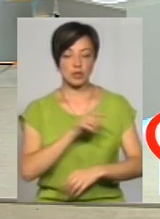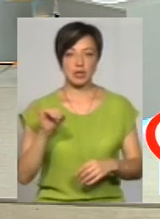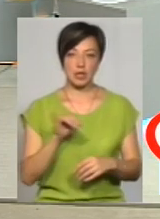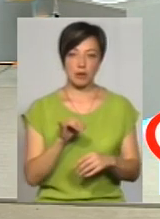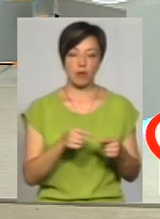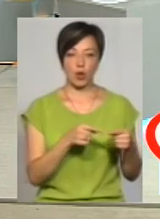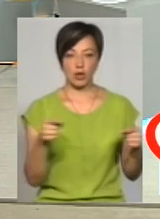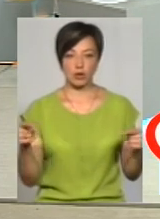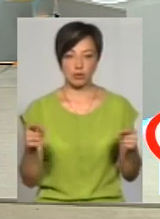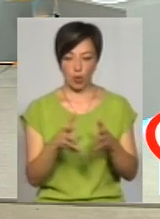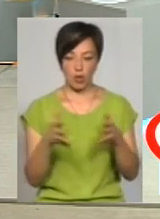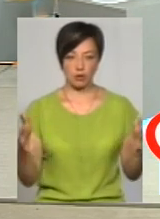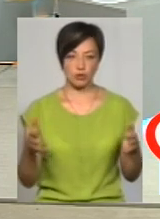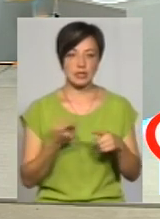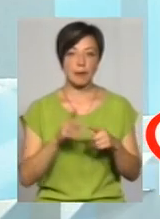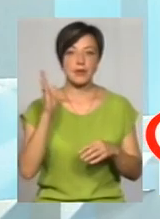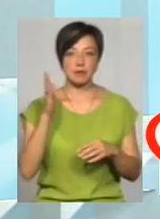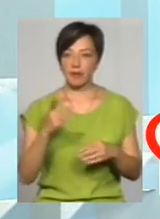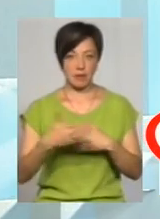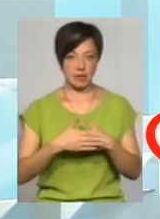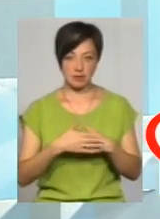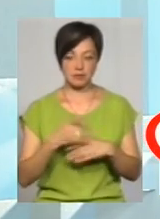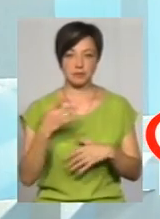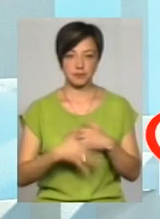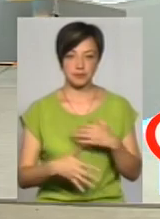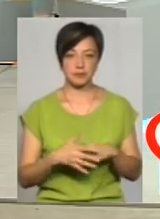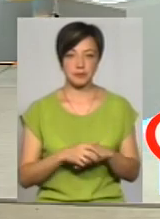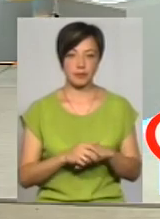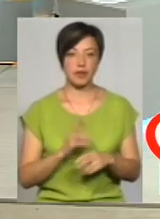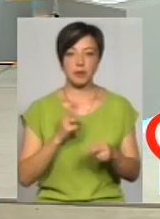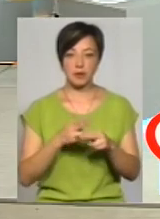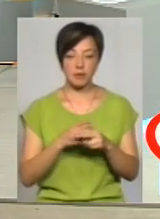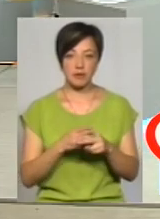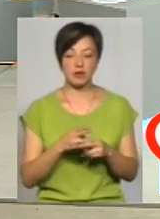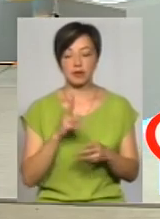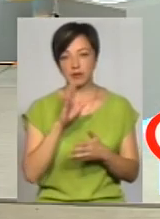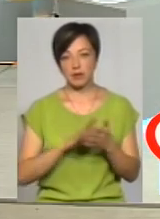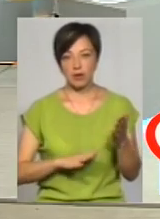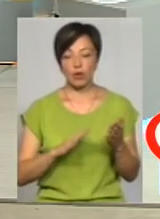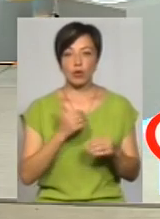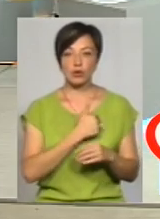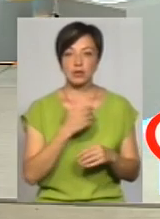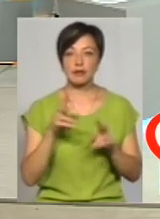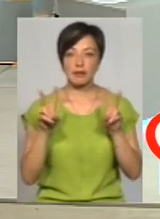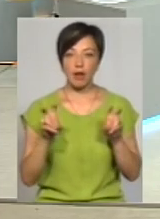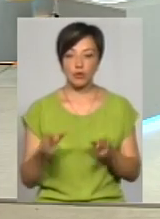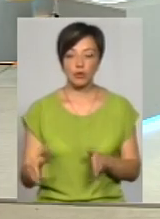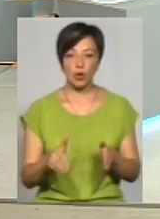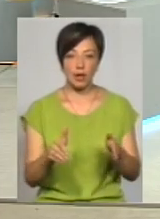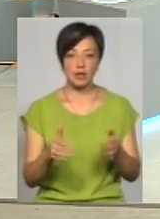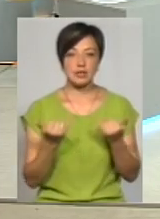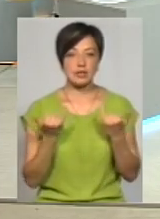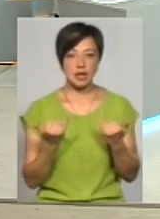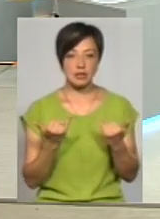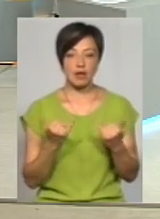по протяжності. Зрозуміло, що ця перспектива ще не дуже близька. Я перепрошую, що перебувають, власне, в тему доріг. От